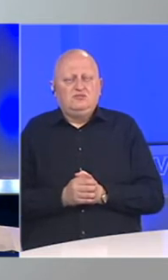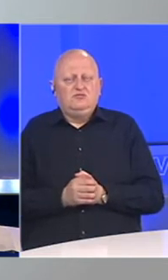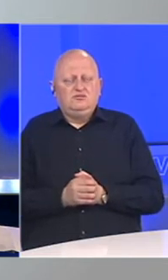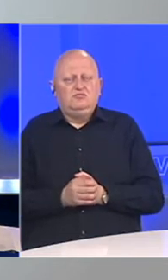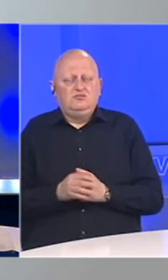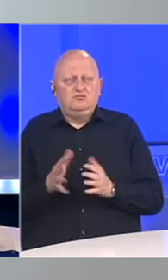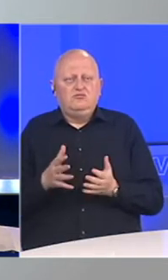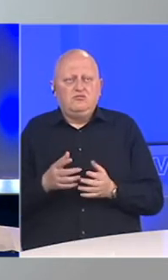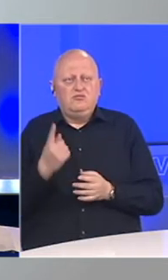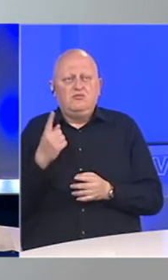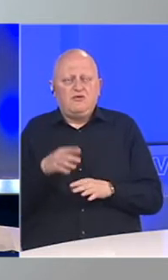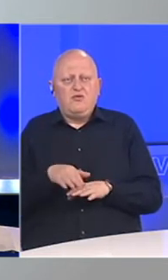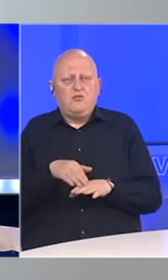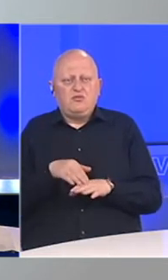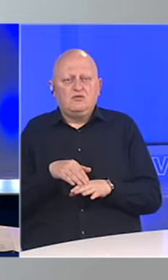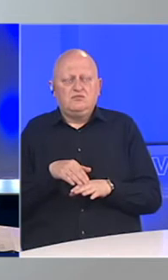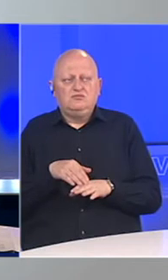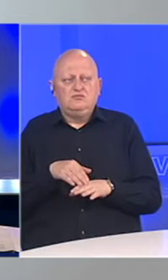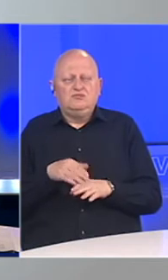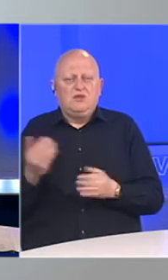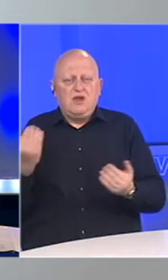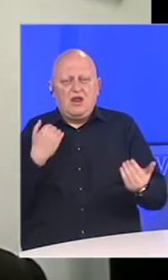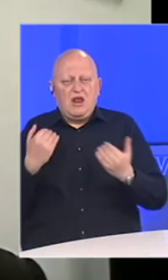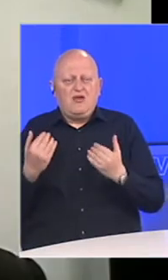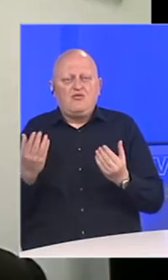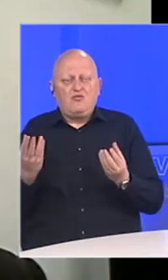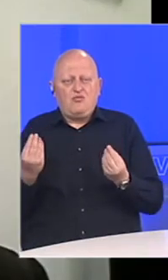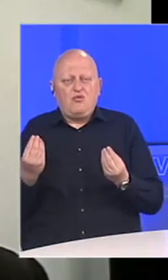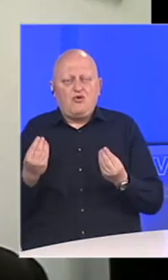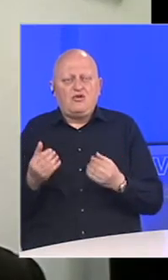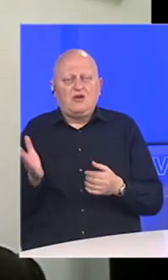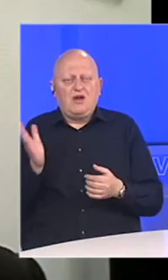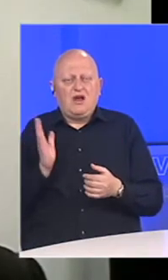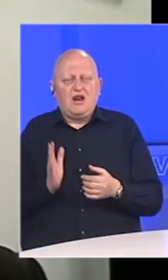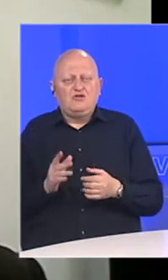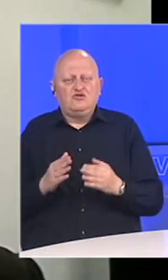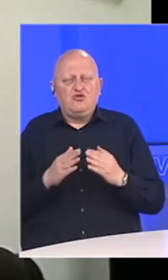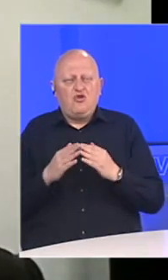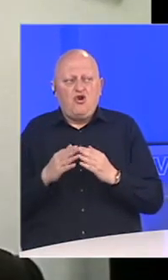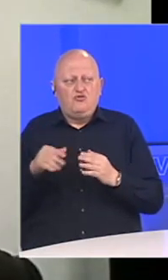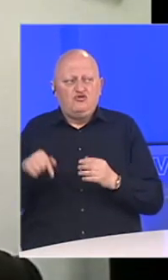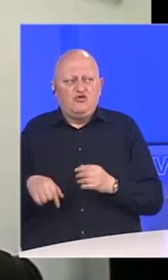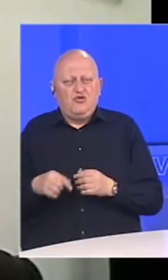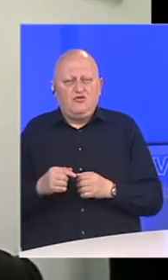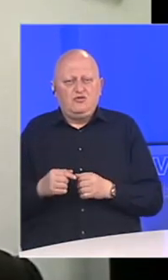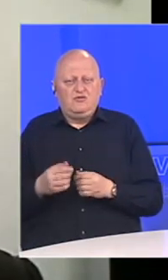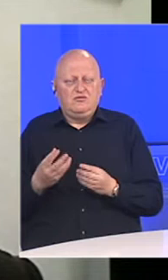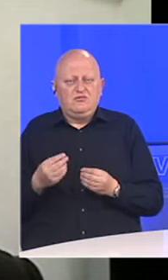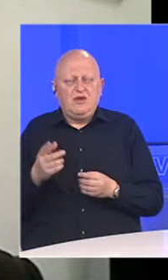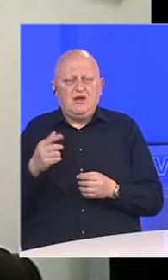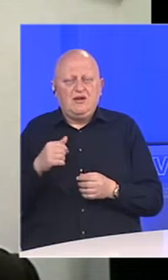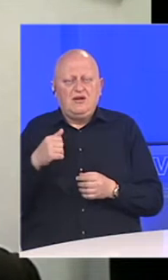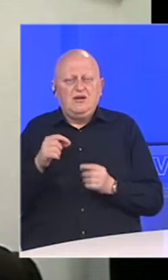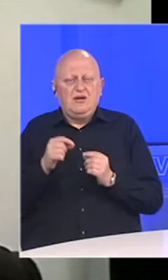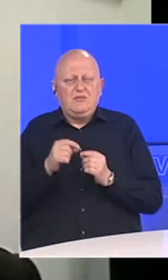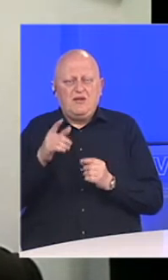Bilo je, u prvih mah su nam se stvarno javljali mnogo građani, posebno u komšilu koji je na Bjelavama, pošto